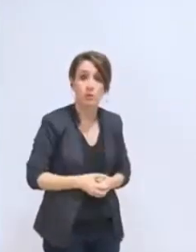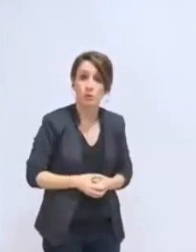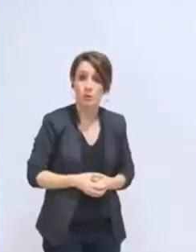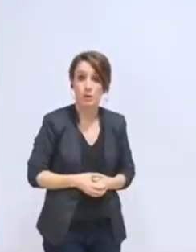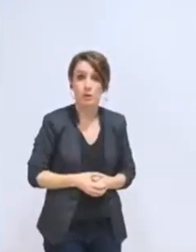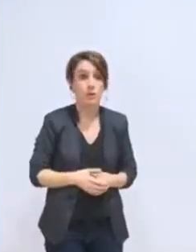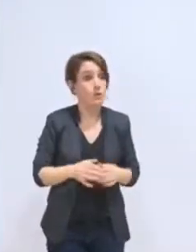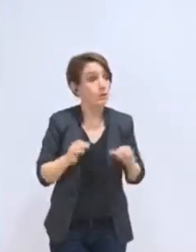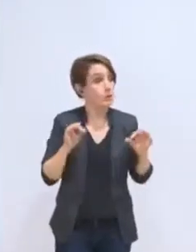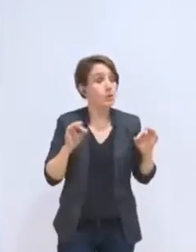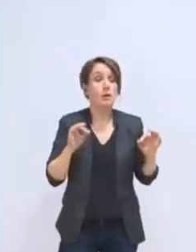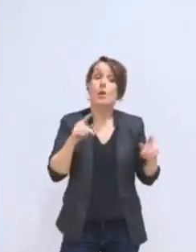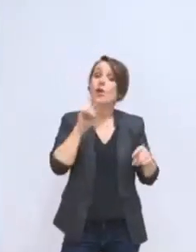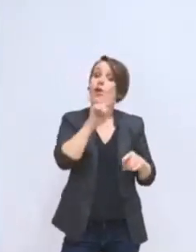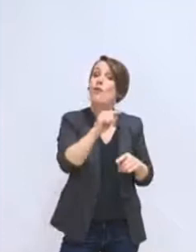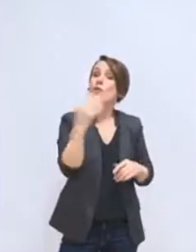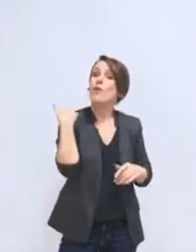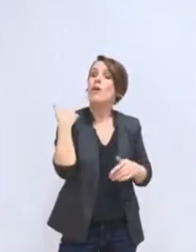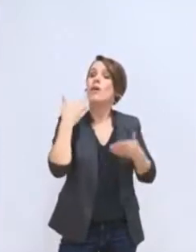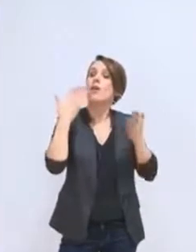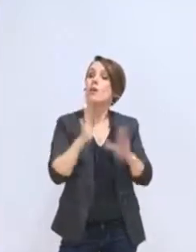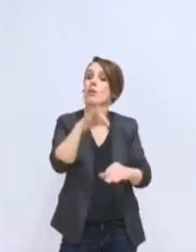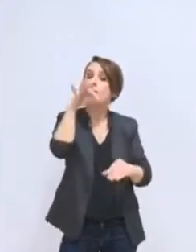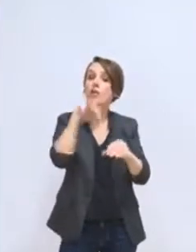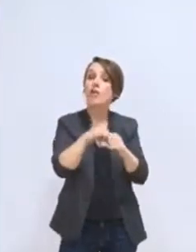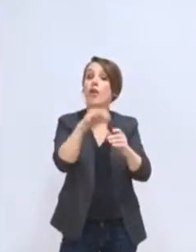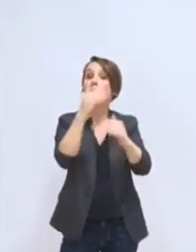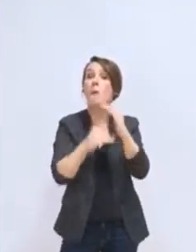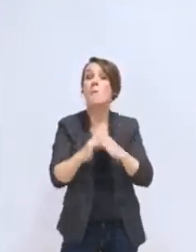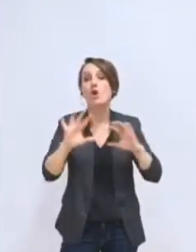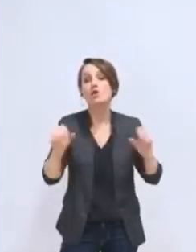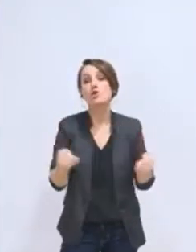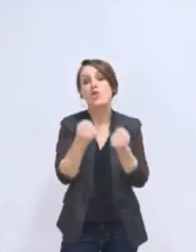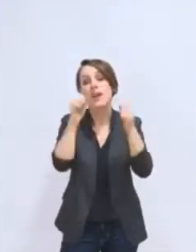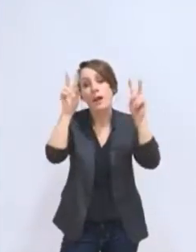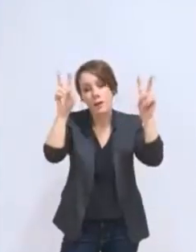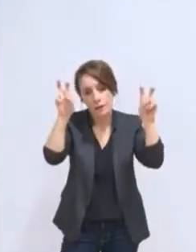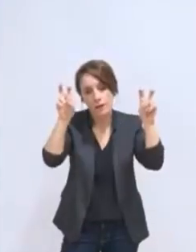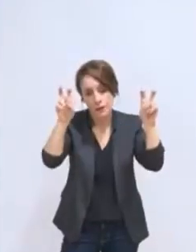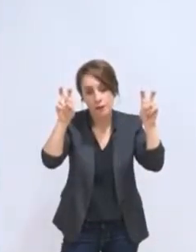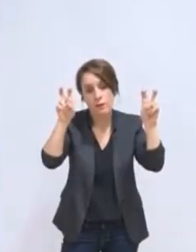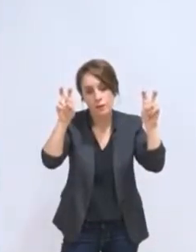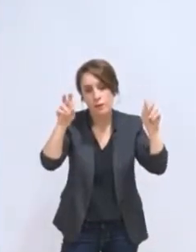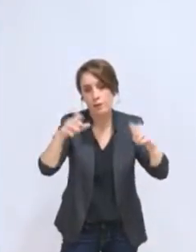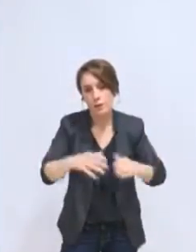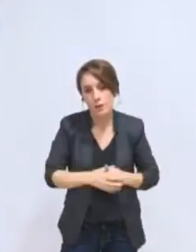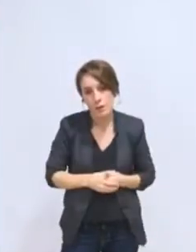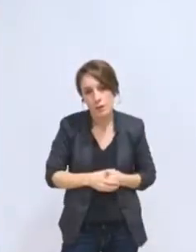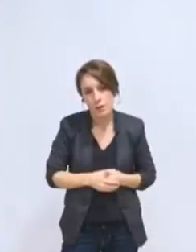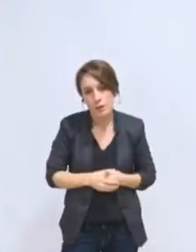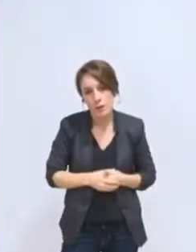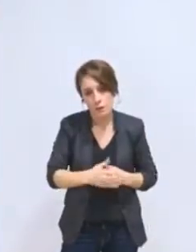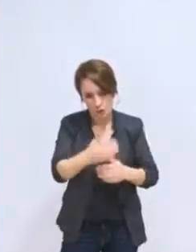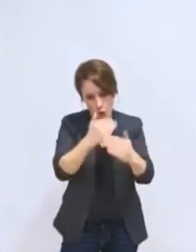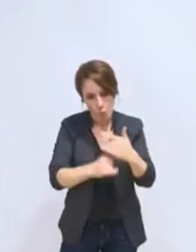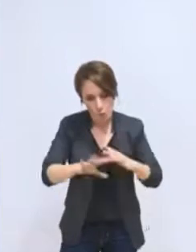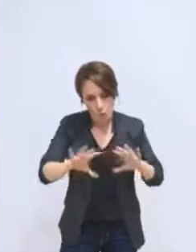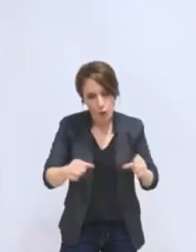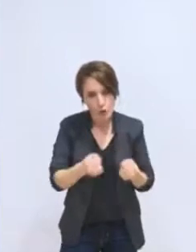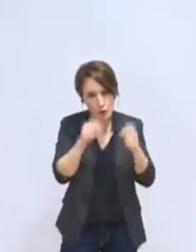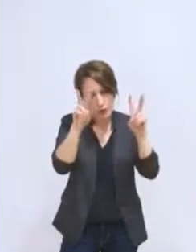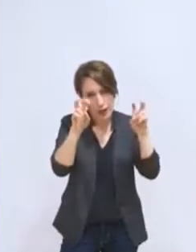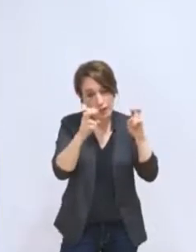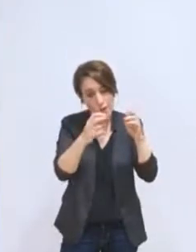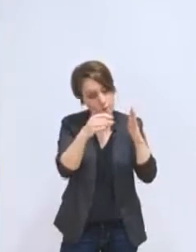puisqu'il faut l'appeler ainsi, d'après vous, intégré jusqu'à la fin, au moins